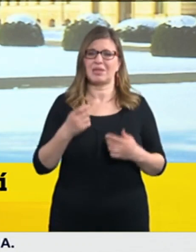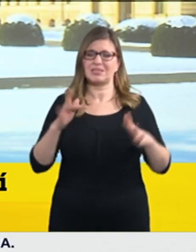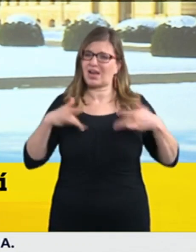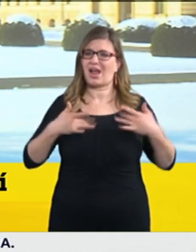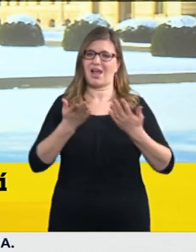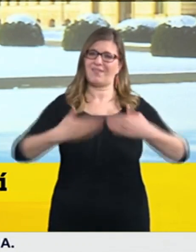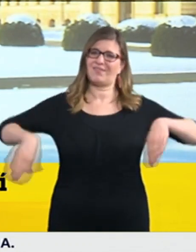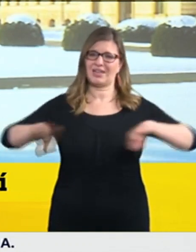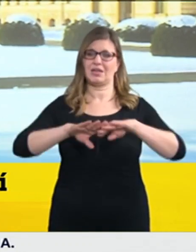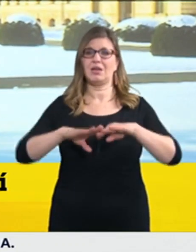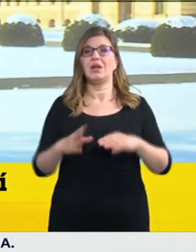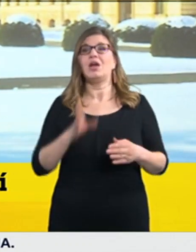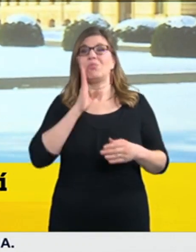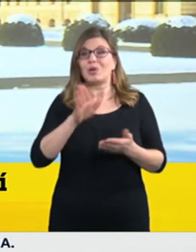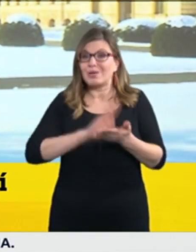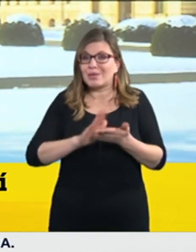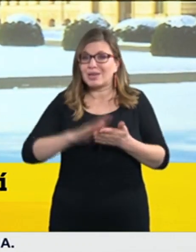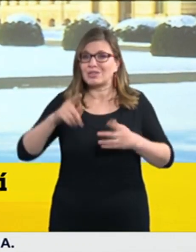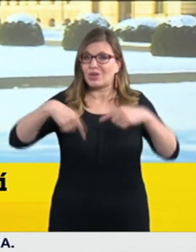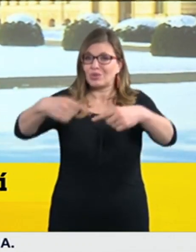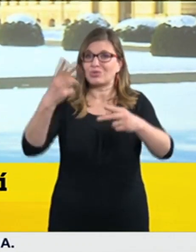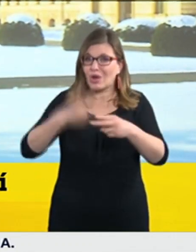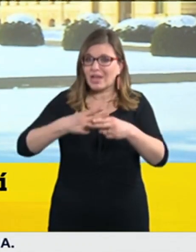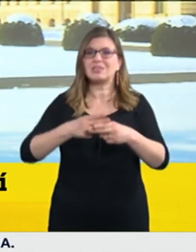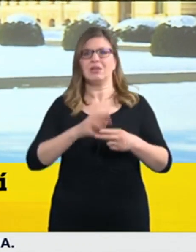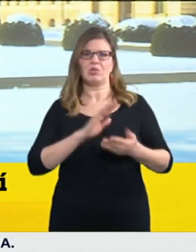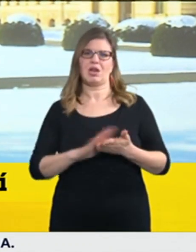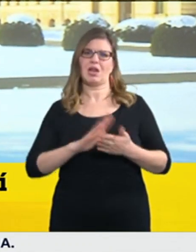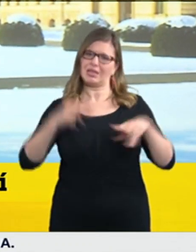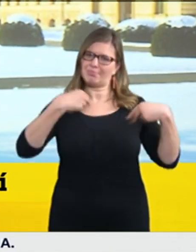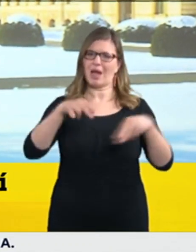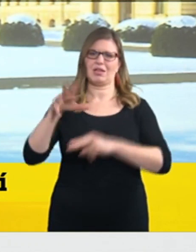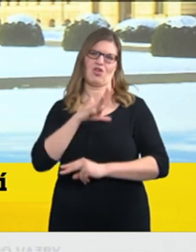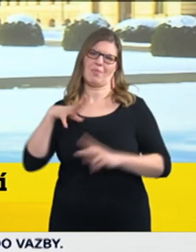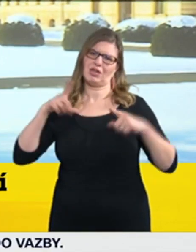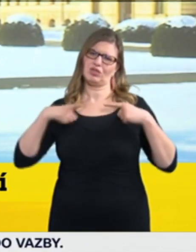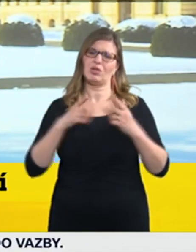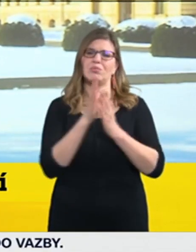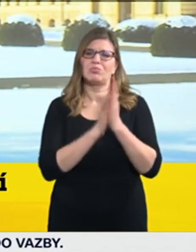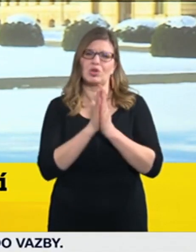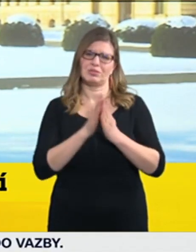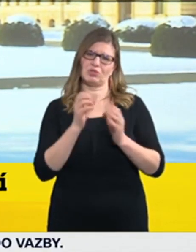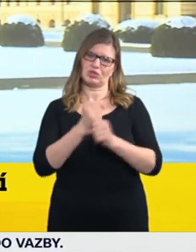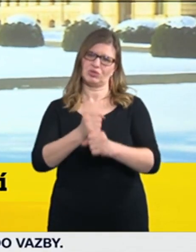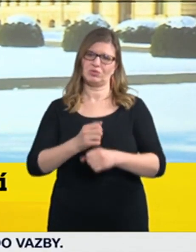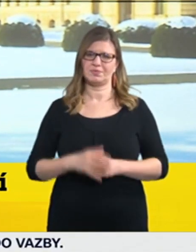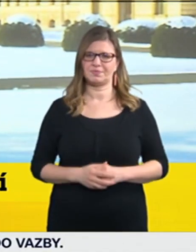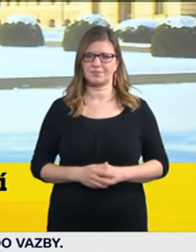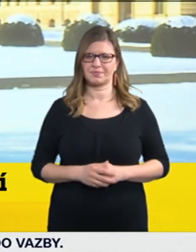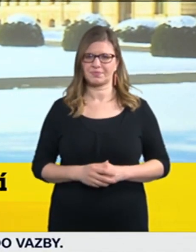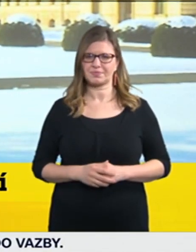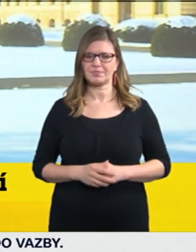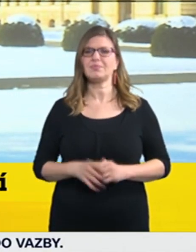společenské, kulturní a jiné restrikce, takže všechny prosíme o to, aby se toto dodržovalo. Děkuji. Další dotazy prostřední svým